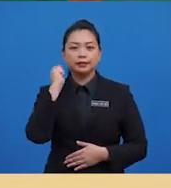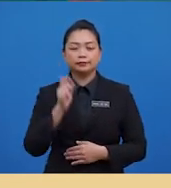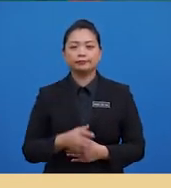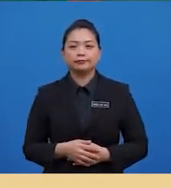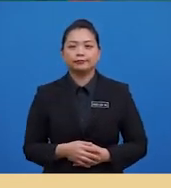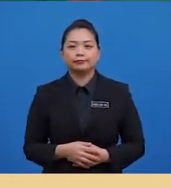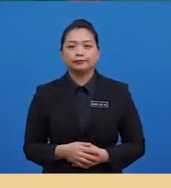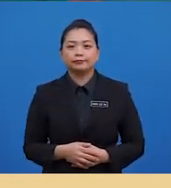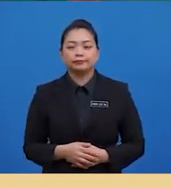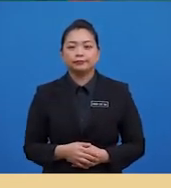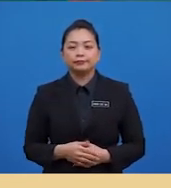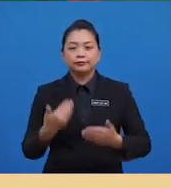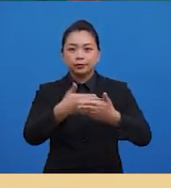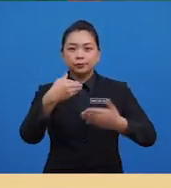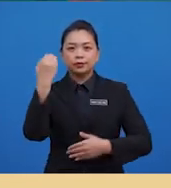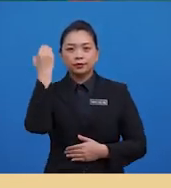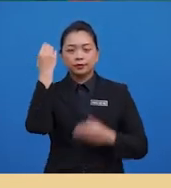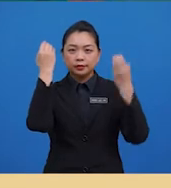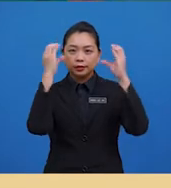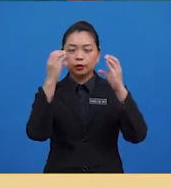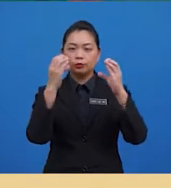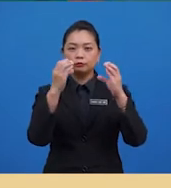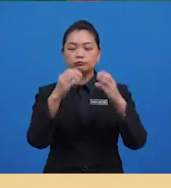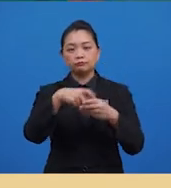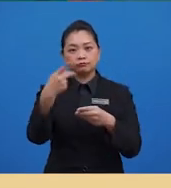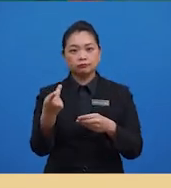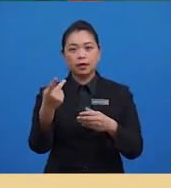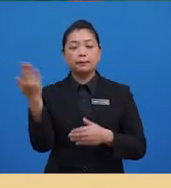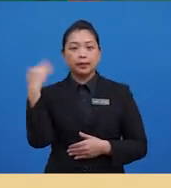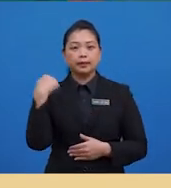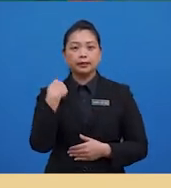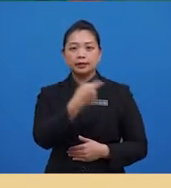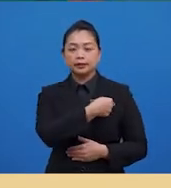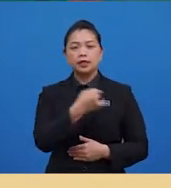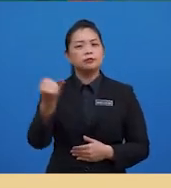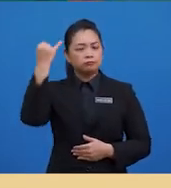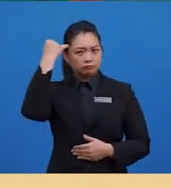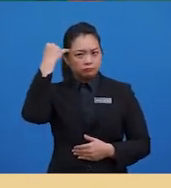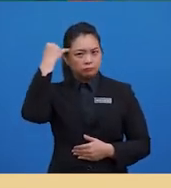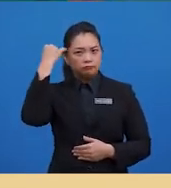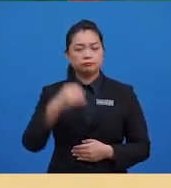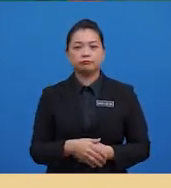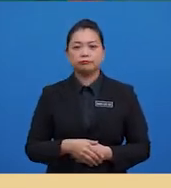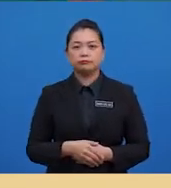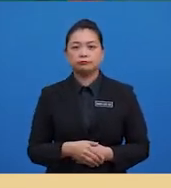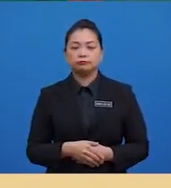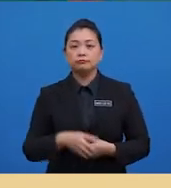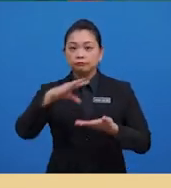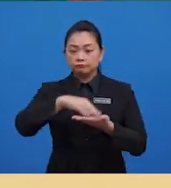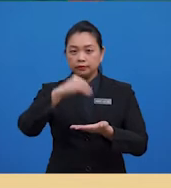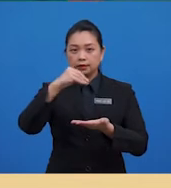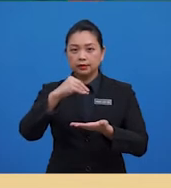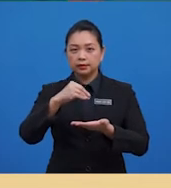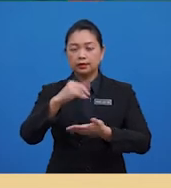dibincangkan. Sebelum cikgu mengundur diri, marilah kita imbas kembali kandungan